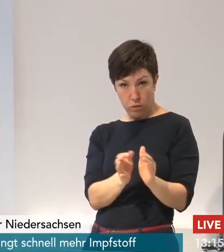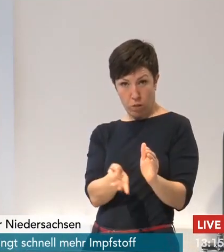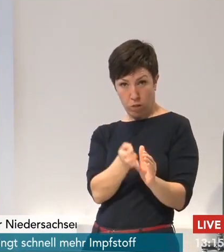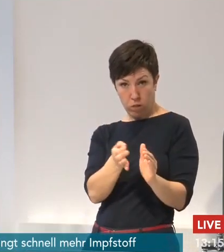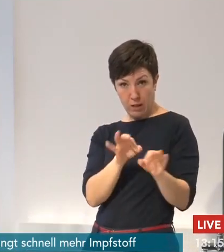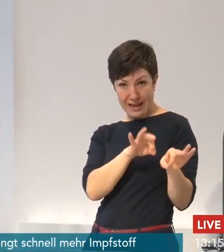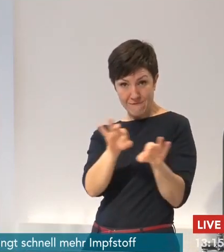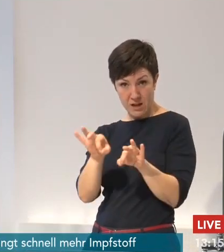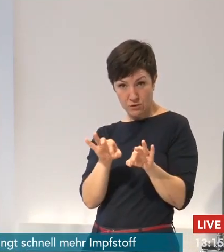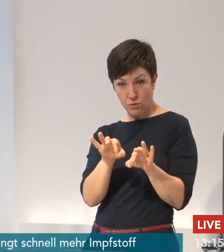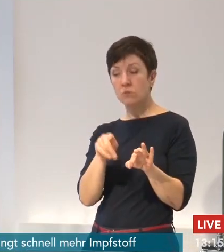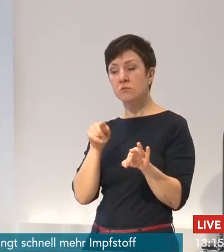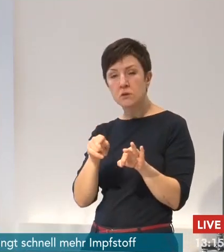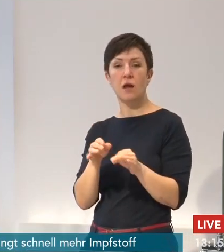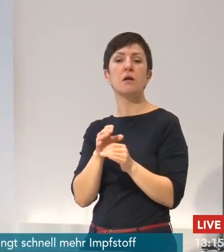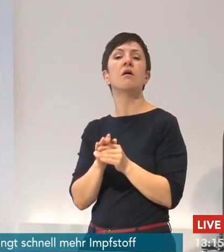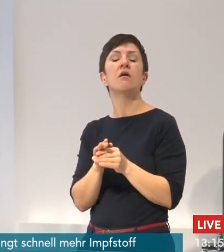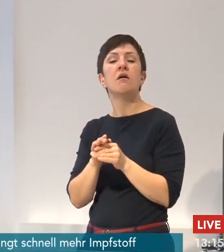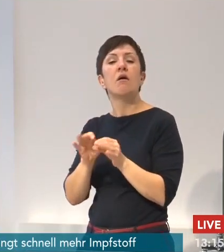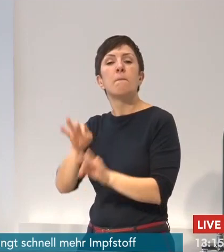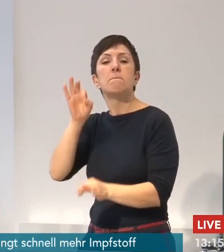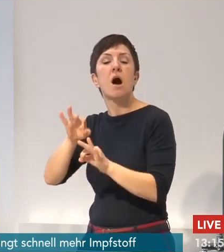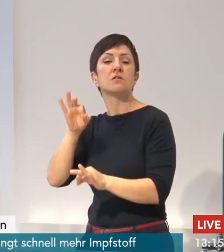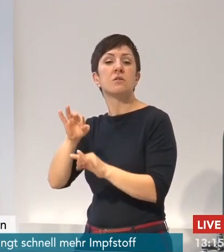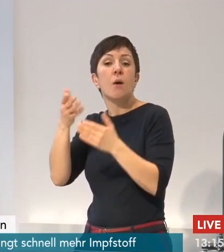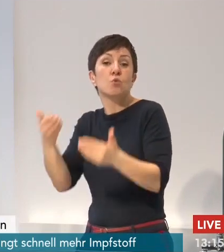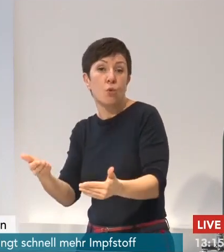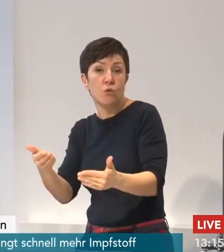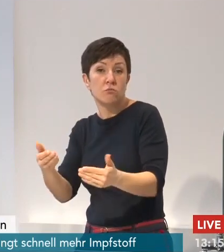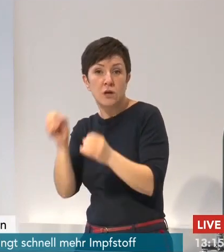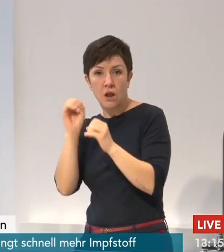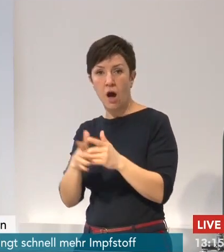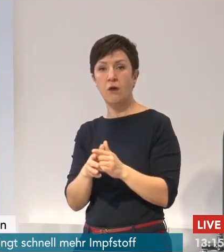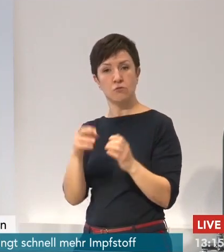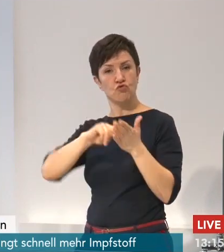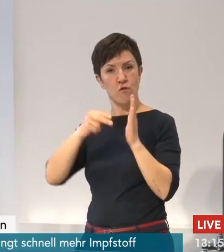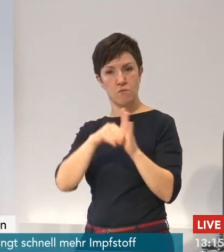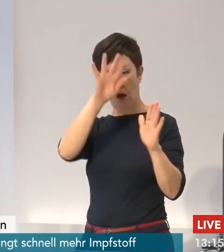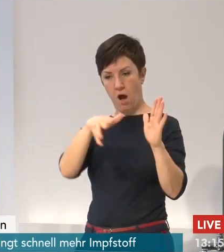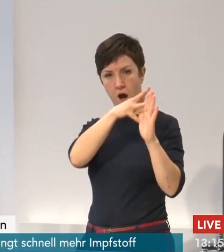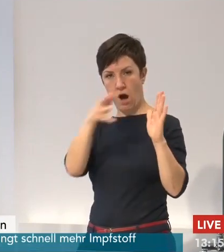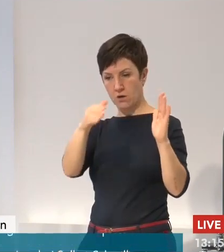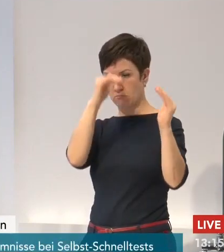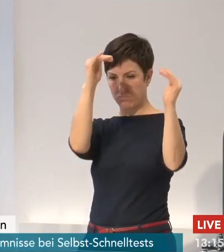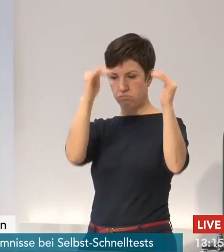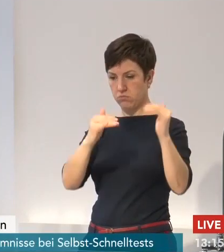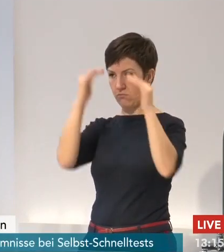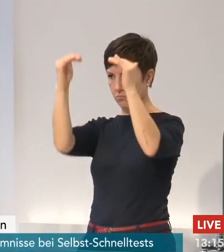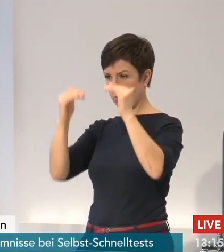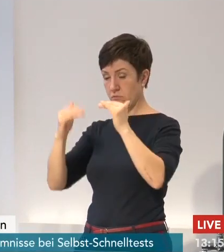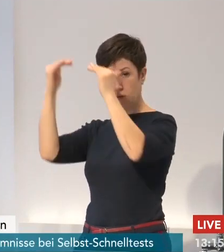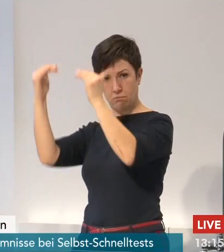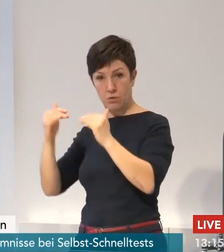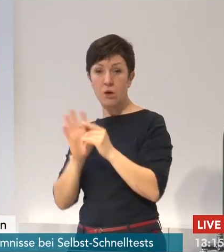Eine Strategie für den nachhaltigen Wiederanlauf der Wirtschaft muss zielgenau sein. Sie muss mögliche Öffnungsschritte frühzeitig in den Blick nehmen.